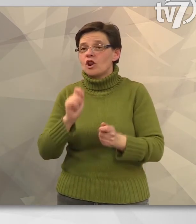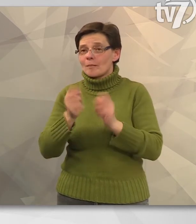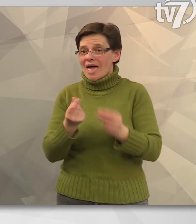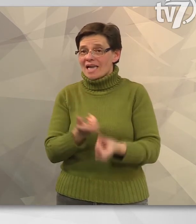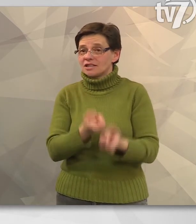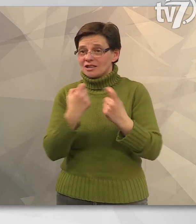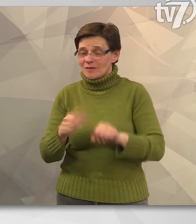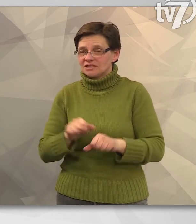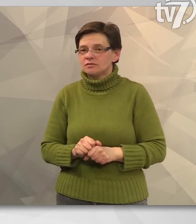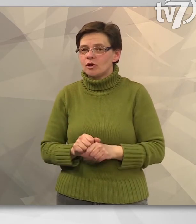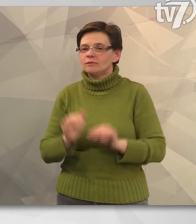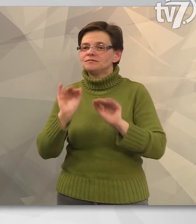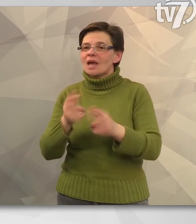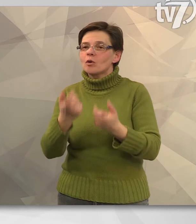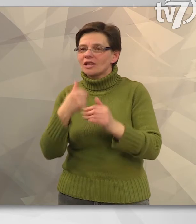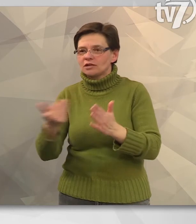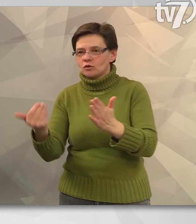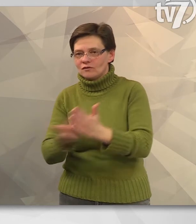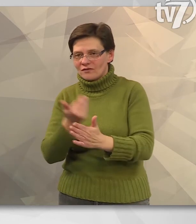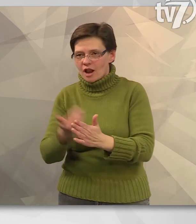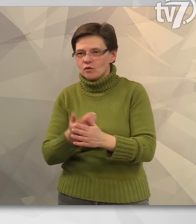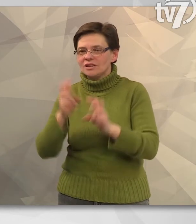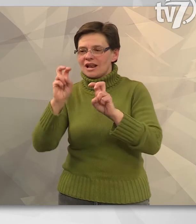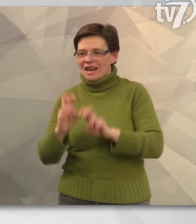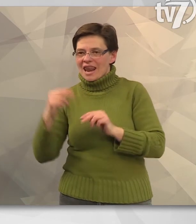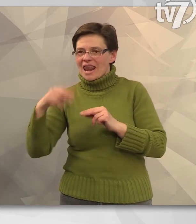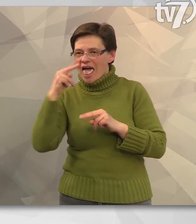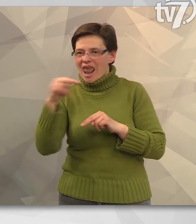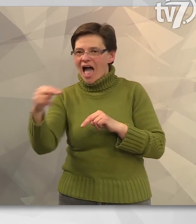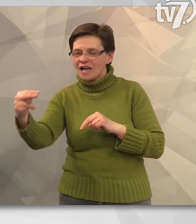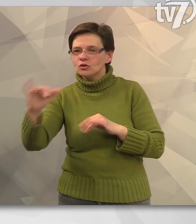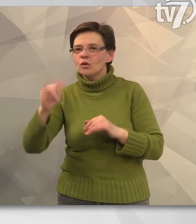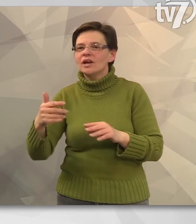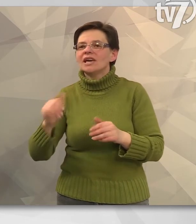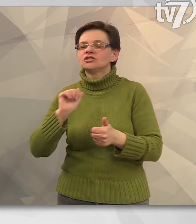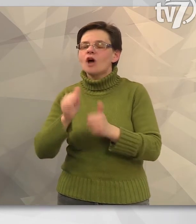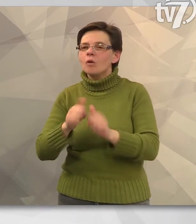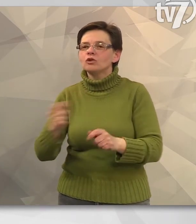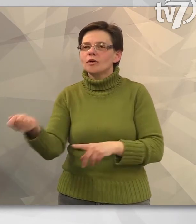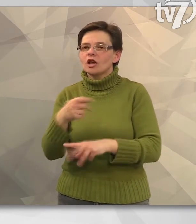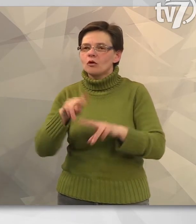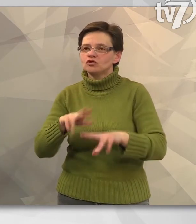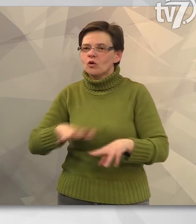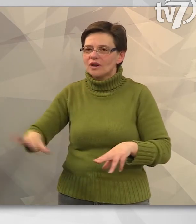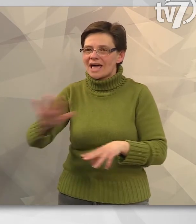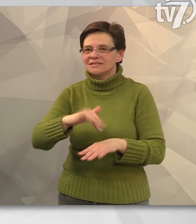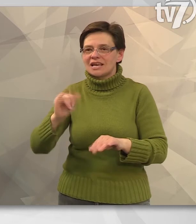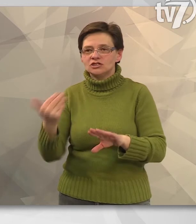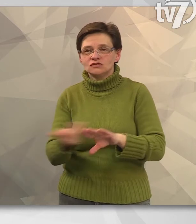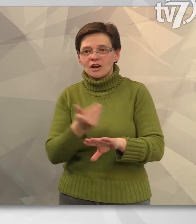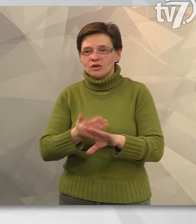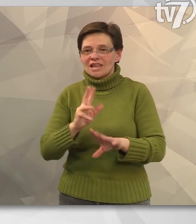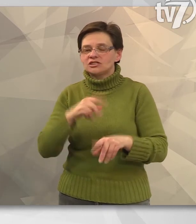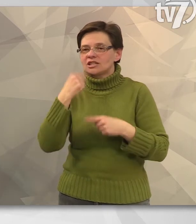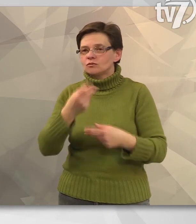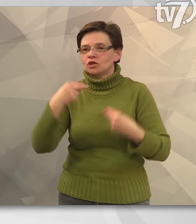a pályázati pénzből. A támogatásból korszerűsítik a liget felüli lelátót és felújítják az automata locsoló rendszert is,